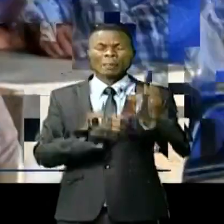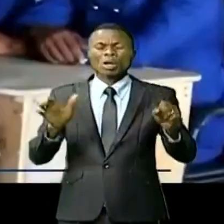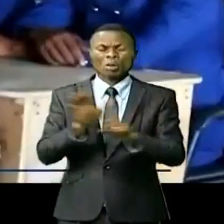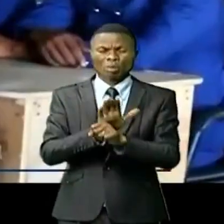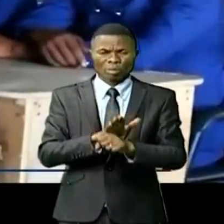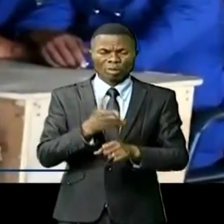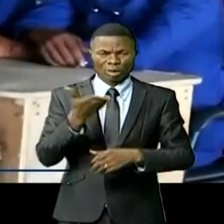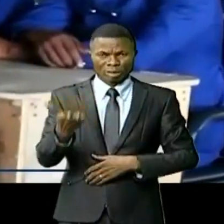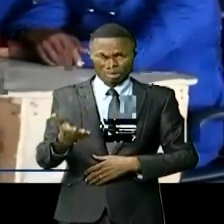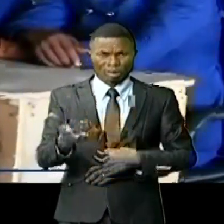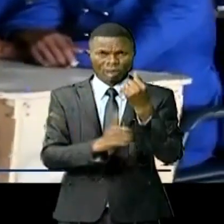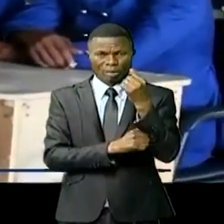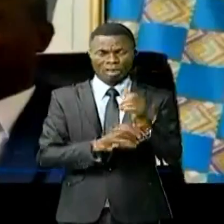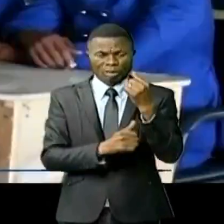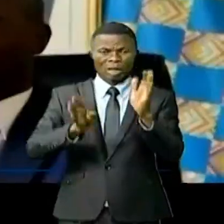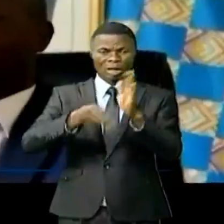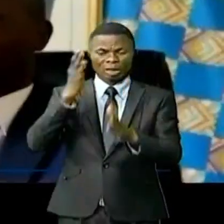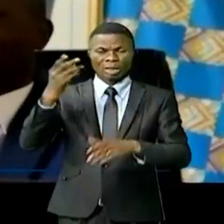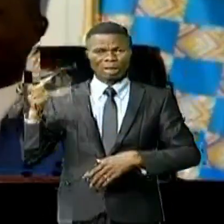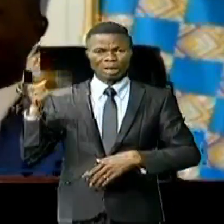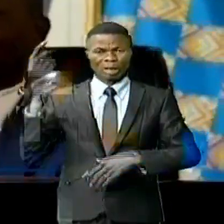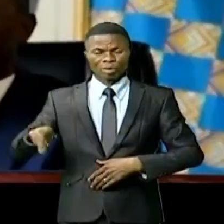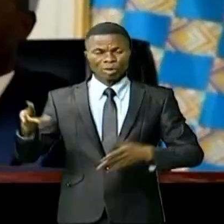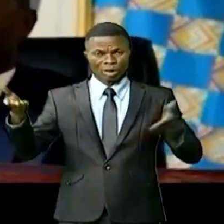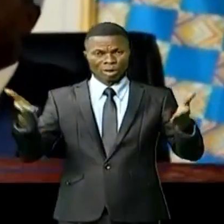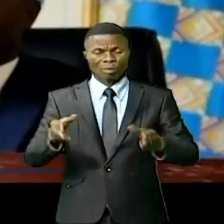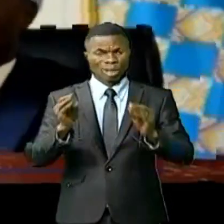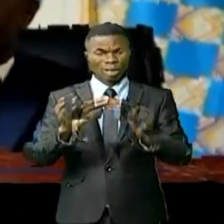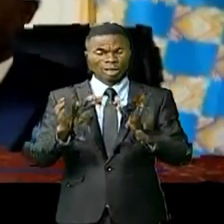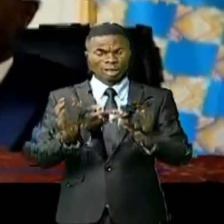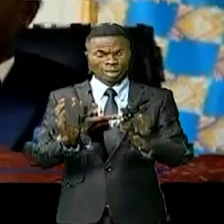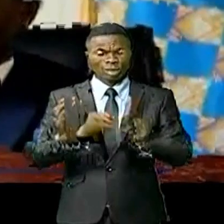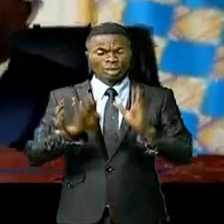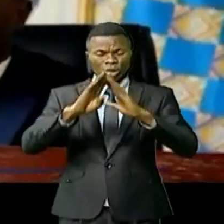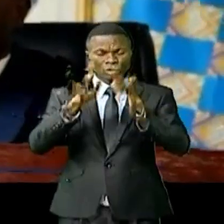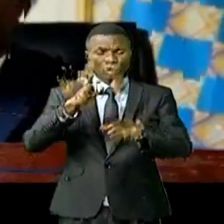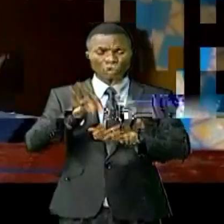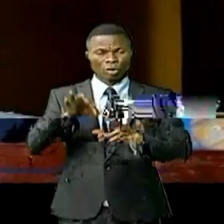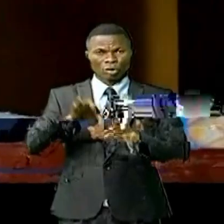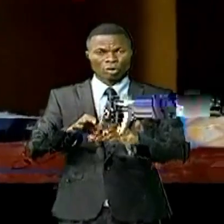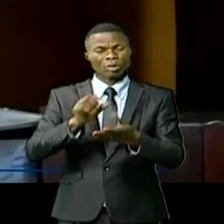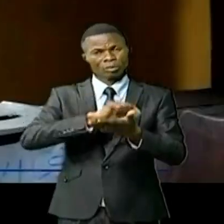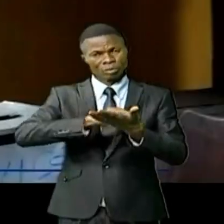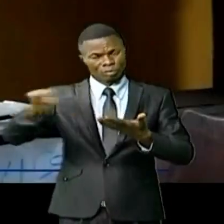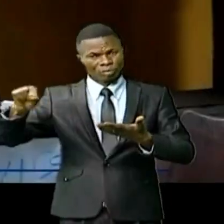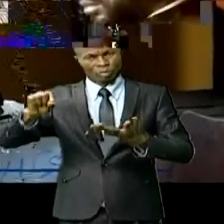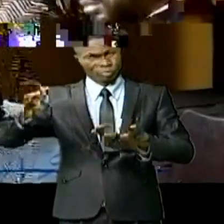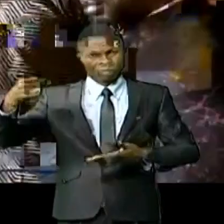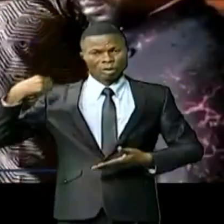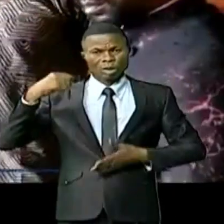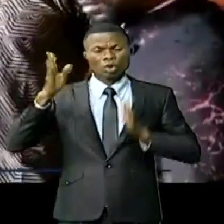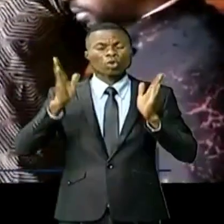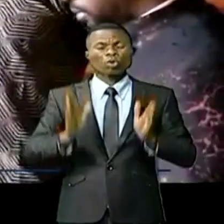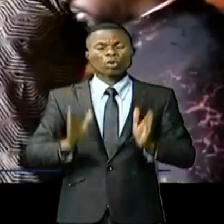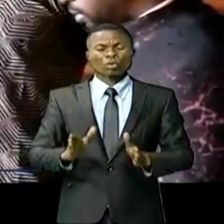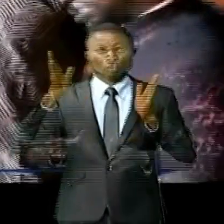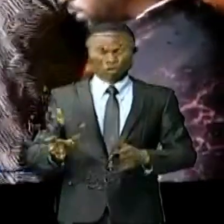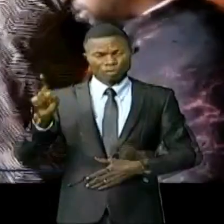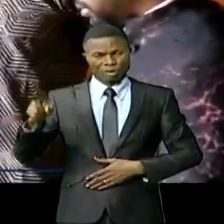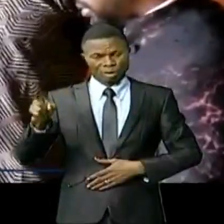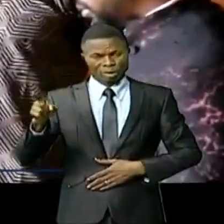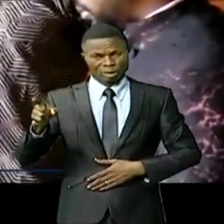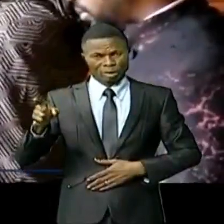neuf. Les 14 députés provinciaux présents à cette plénière ont tous voté pour la déchéance du gouverneur Joseph Stéphane